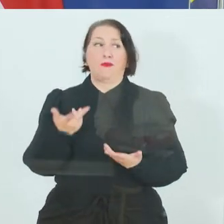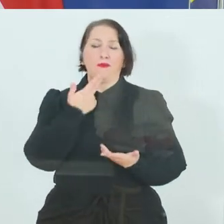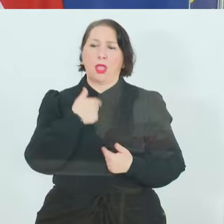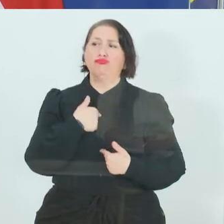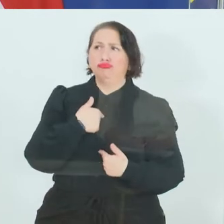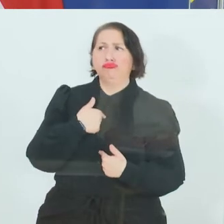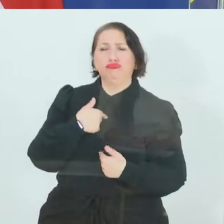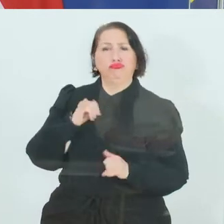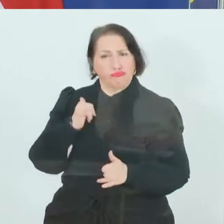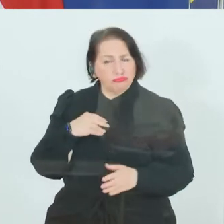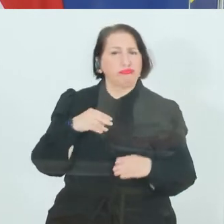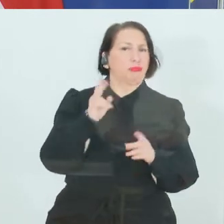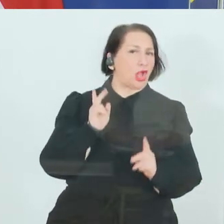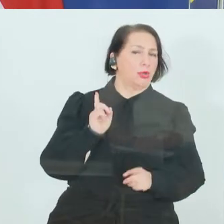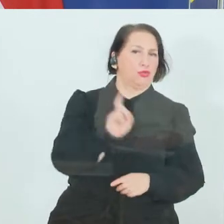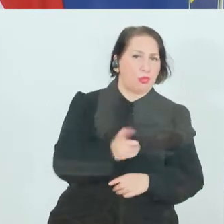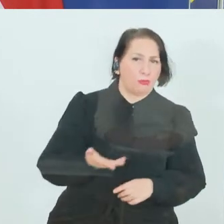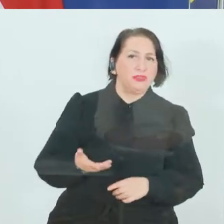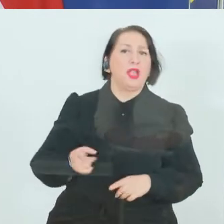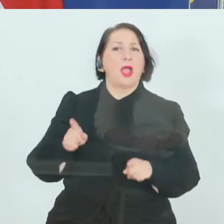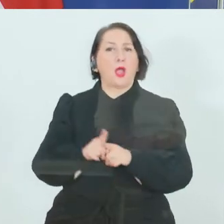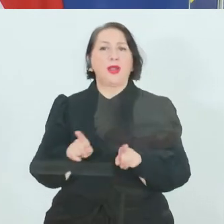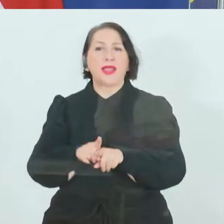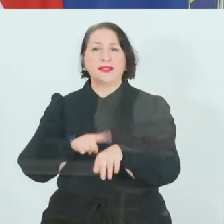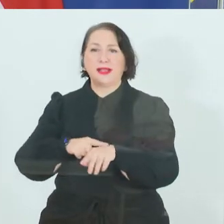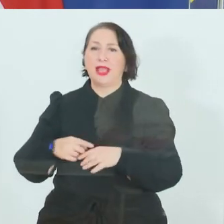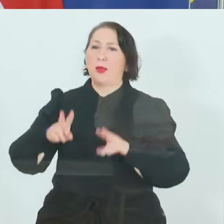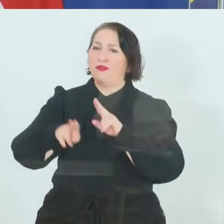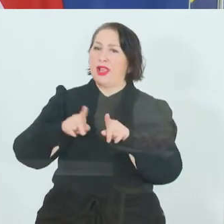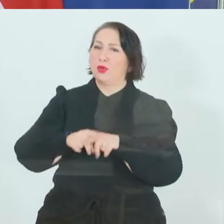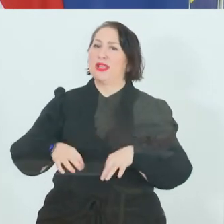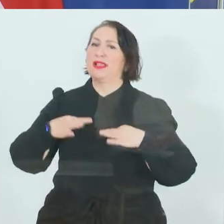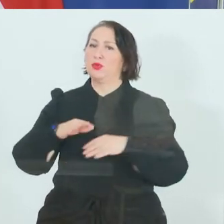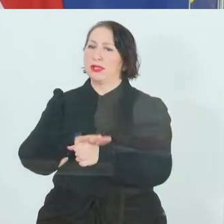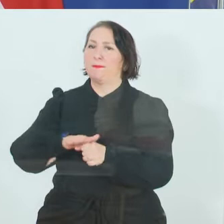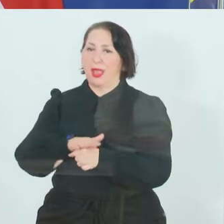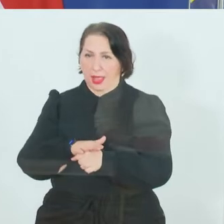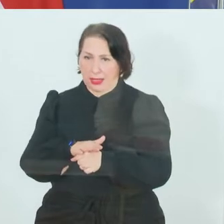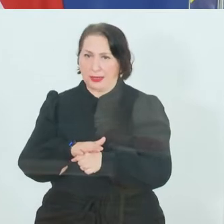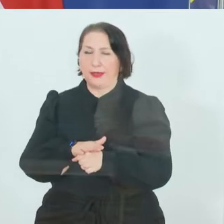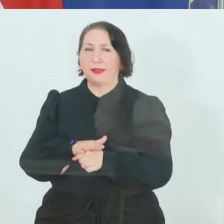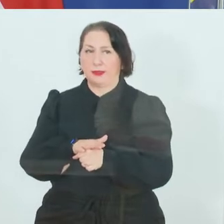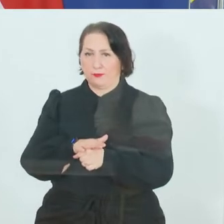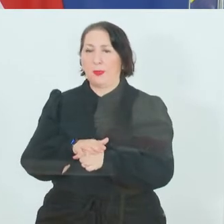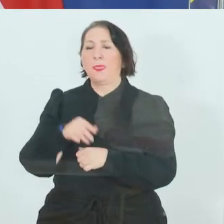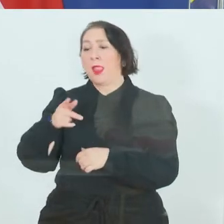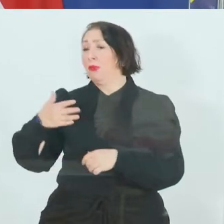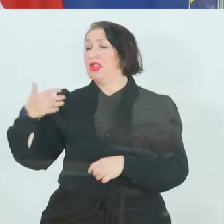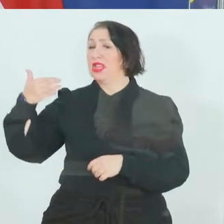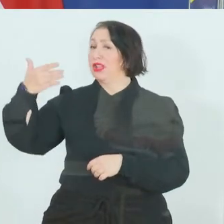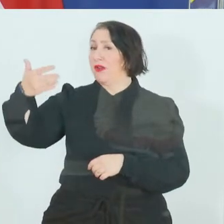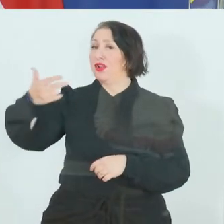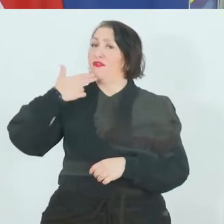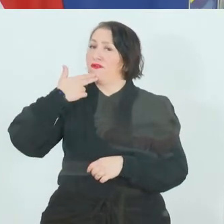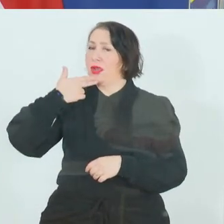fühlen. Und zugleich aber auch im Pflege- und Gesundheitsbereich brauchen wir all jene, die irgendwann vielleicht einmal